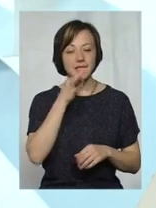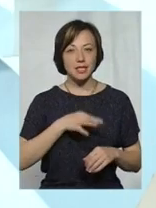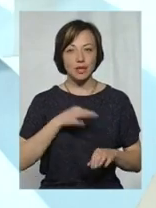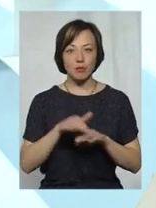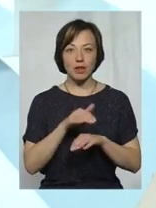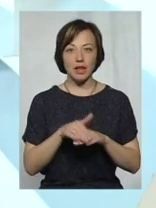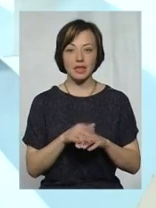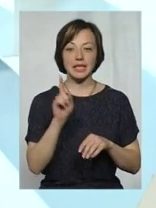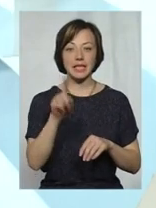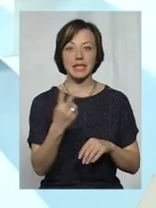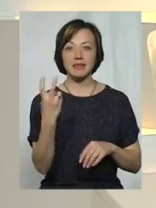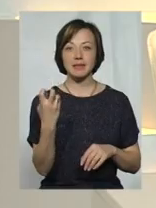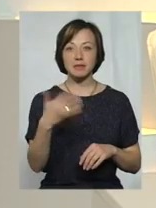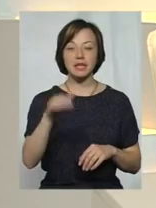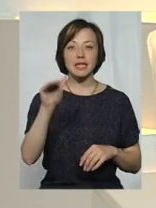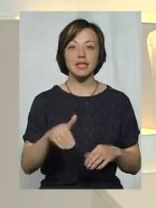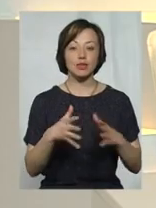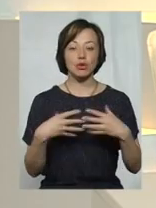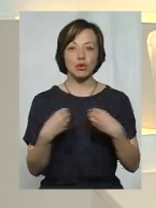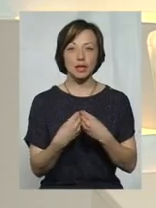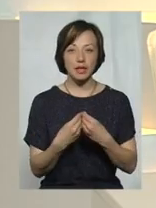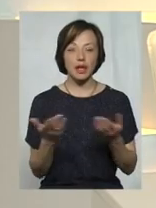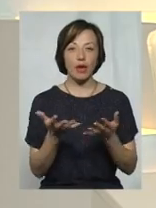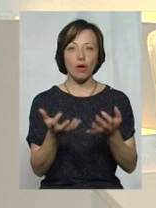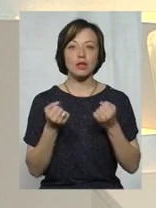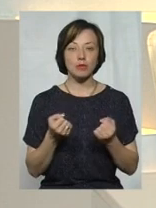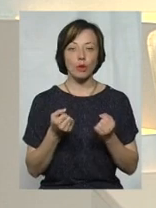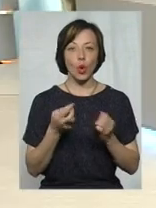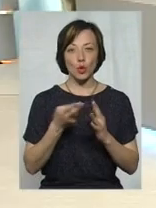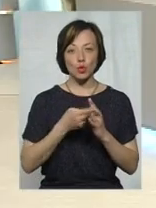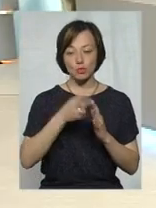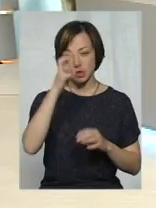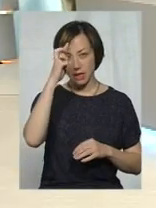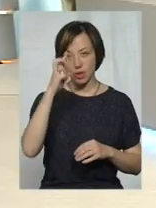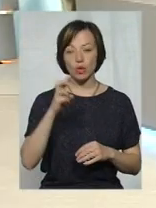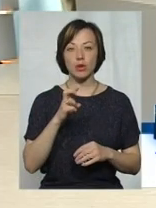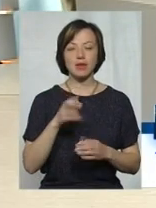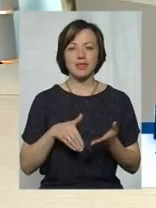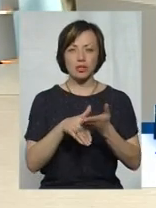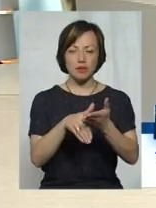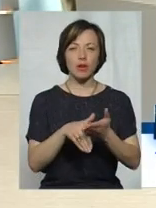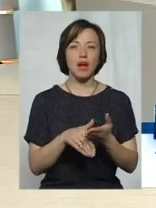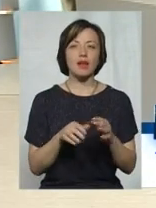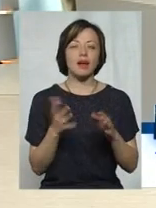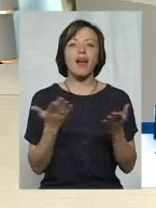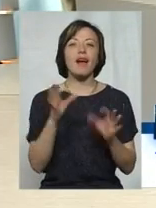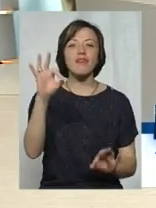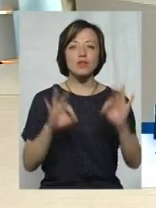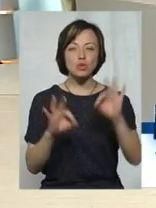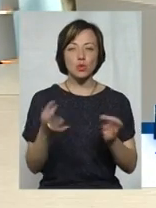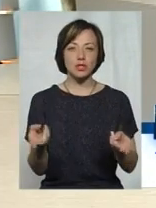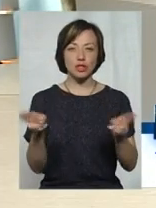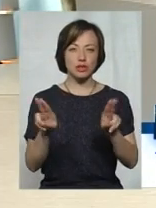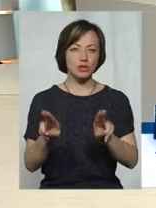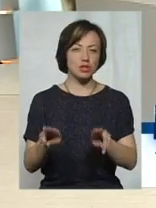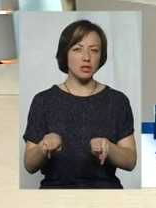родин, які отримують господарство, які отримують субсидію, за статистикою, який відсоток залишається,